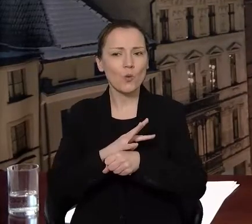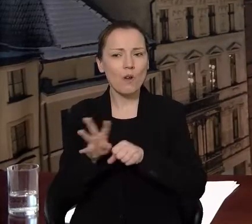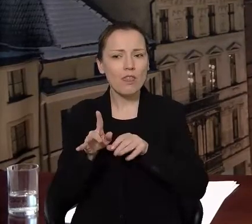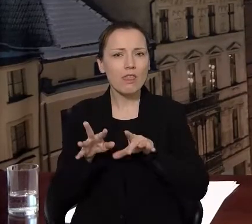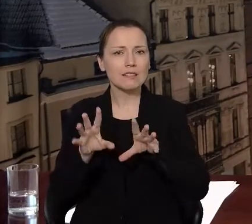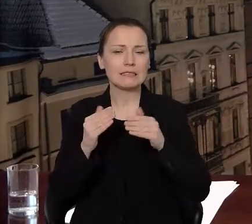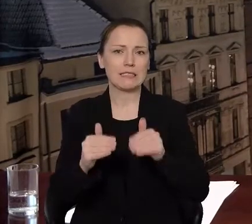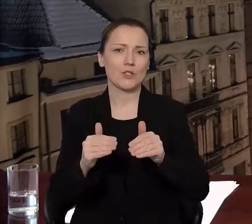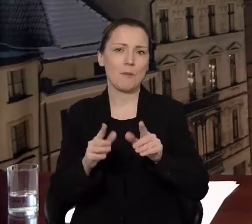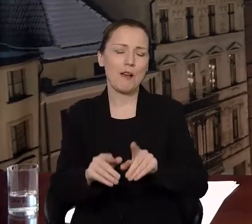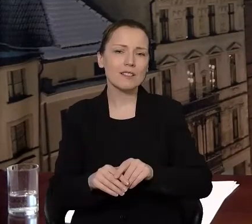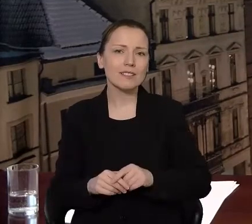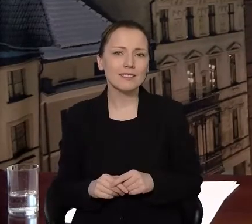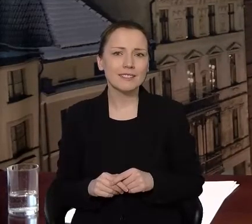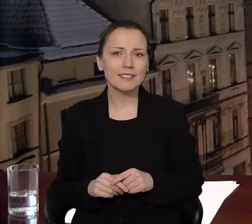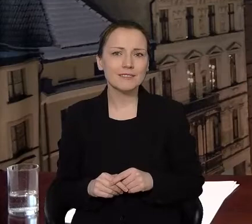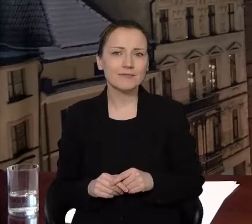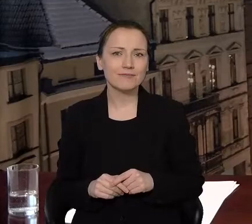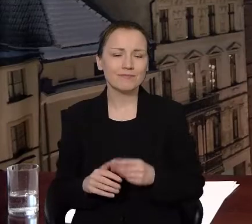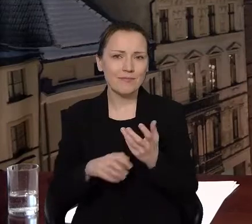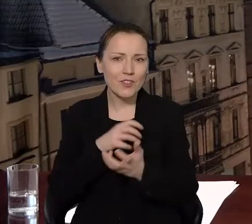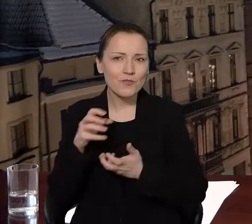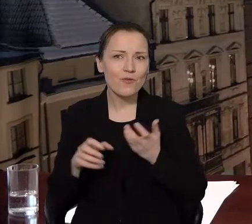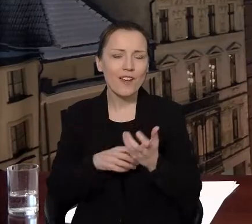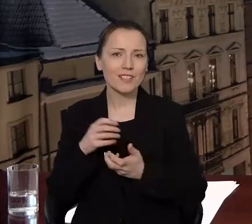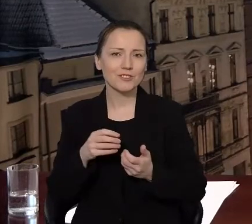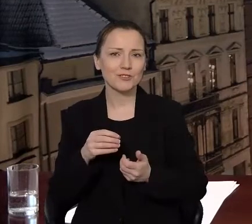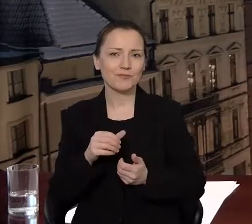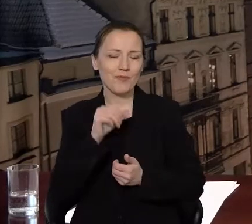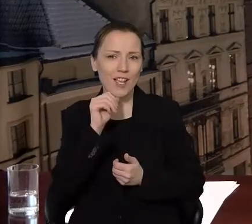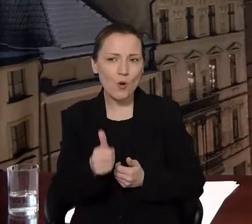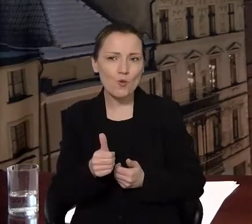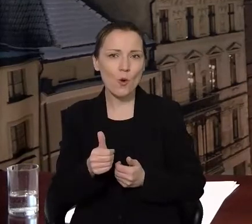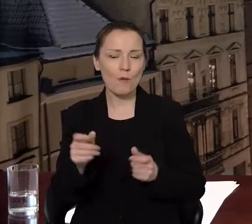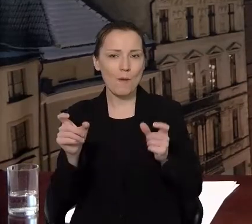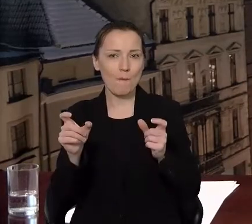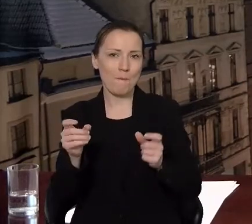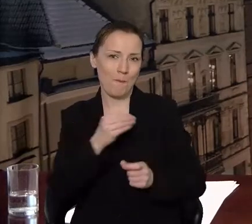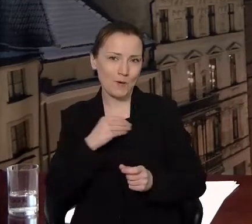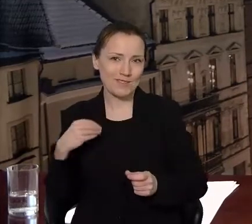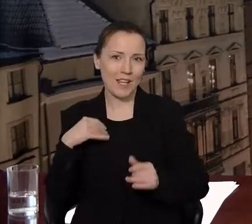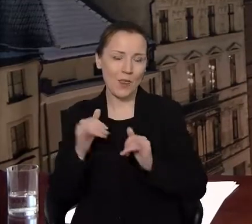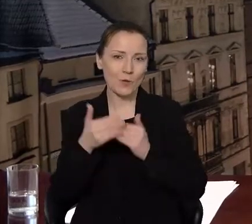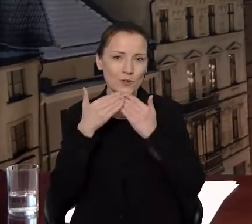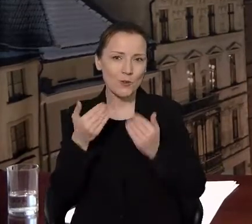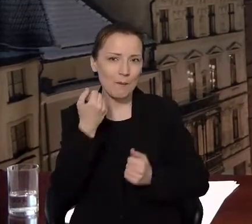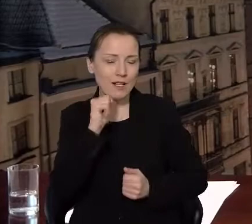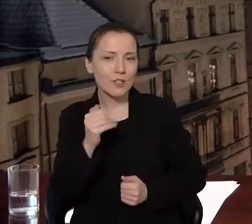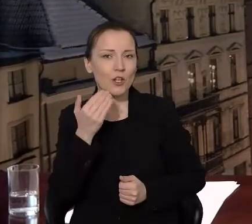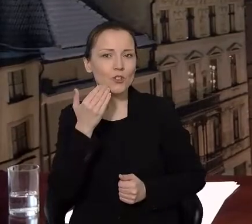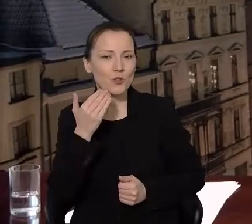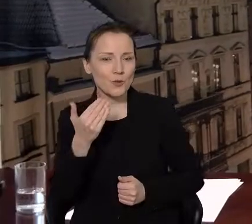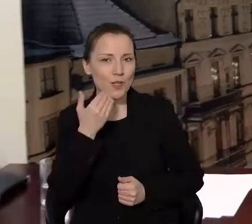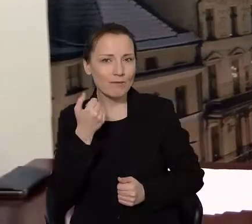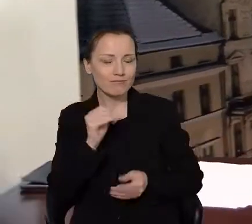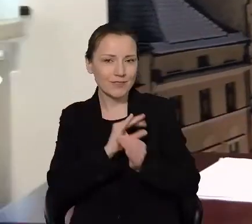epidemicznej na świecie, w Europie, w Polsce i w Toruniu. Dziękuję bardzo. Dziękuję bardzo, Panie